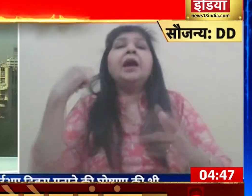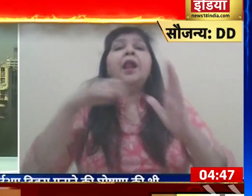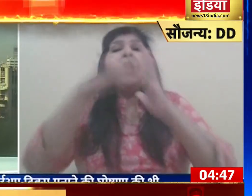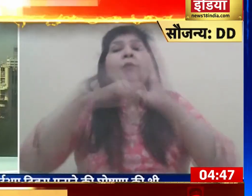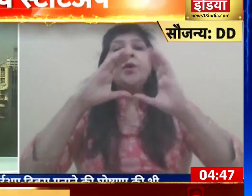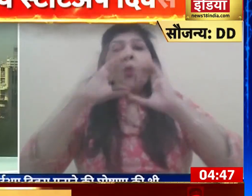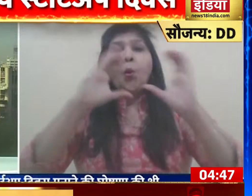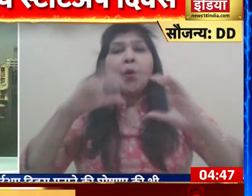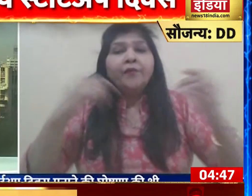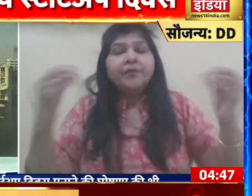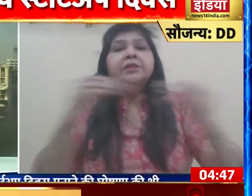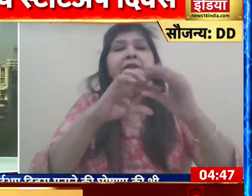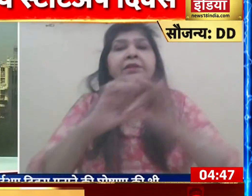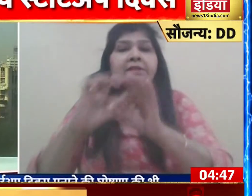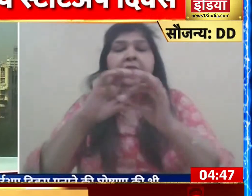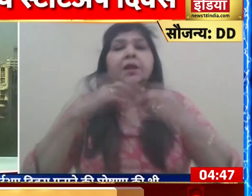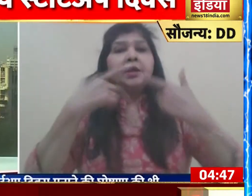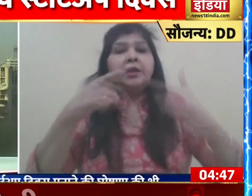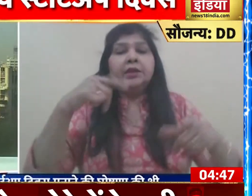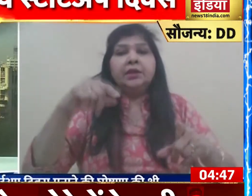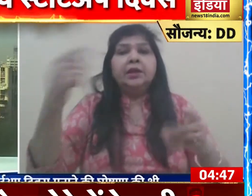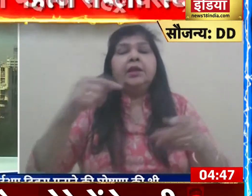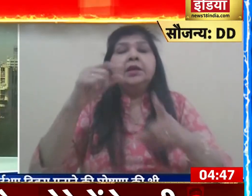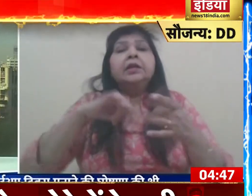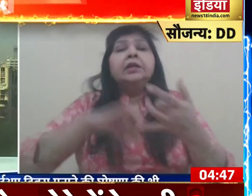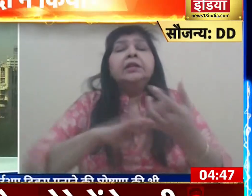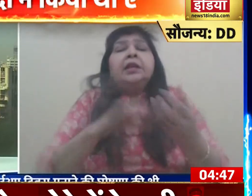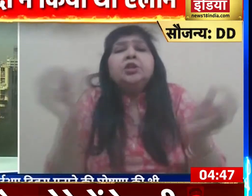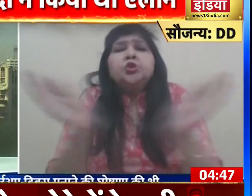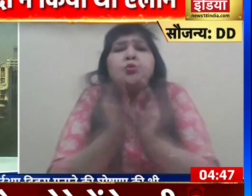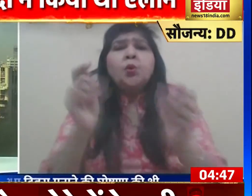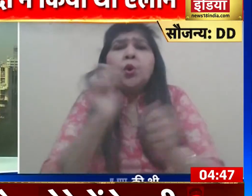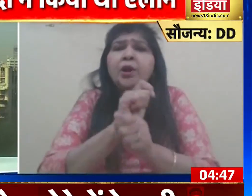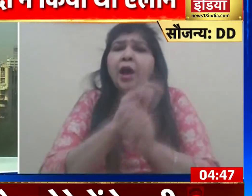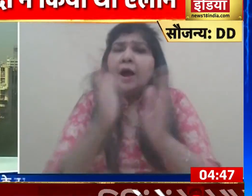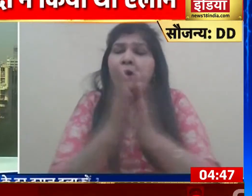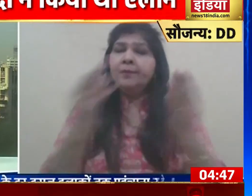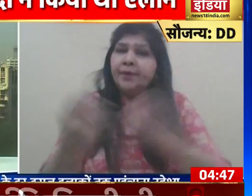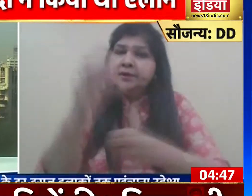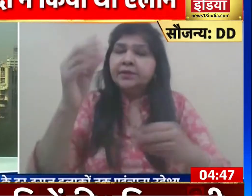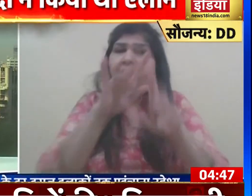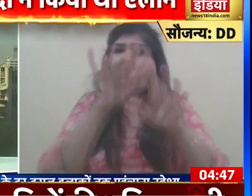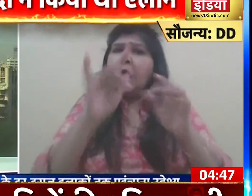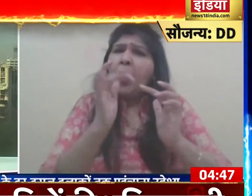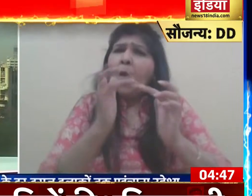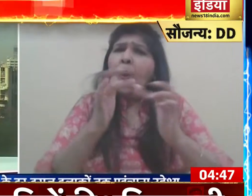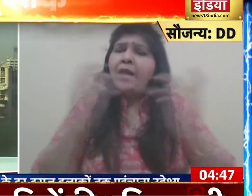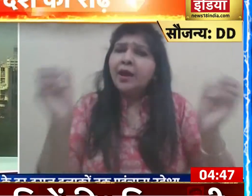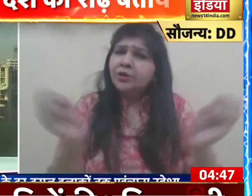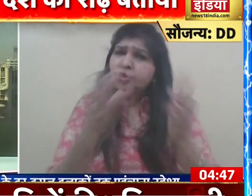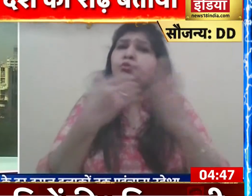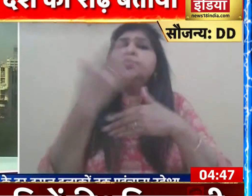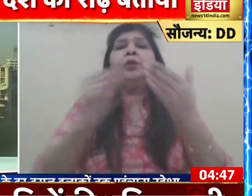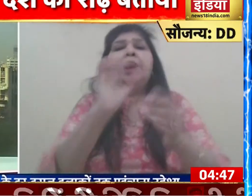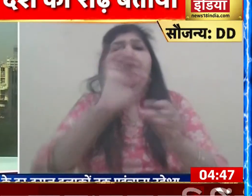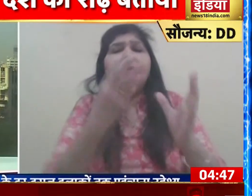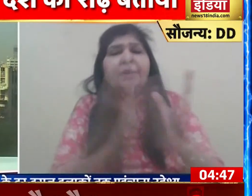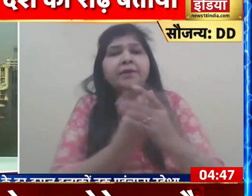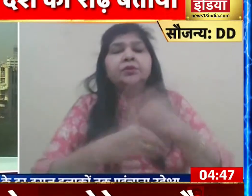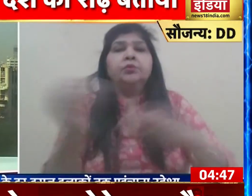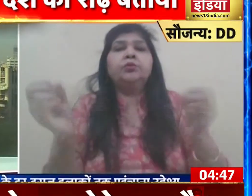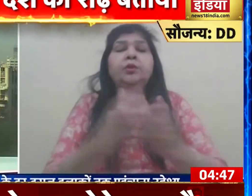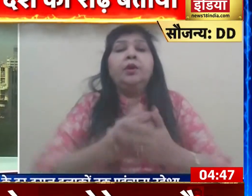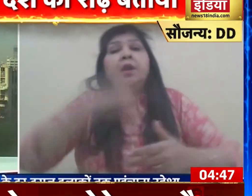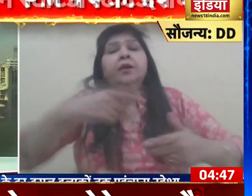करते हुए देश की स्टार्टप एकाईउं को नए भारत को आधार स्तंभ बताया और हर साल 16